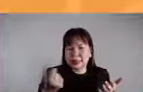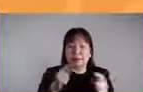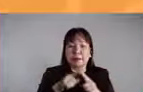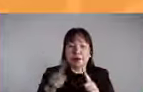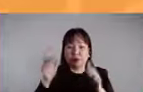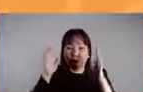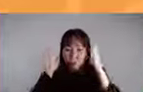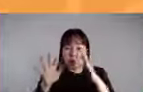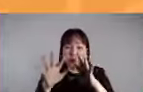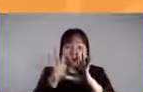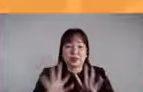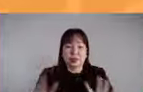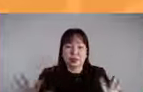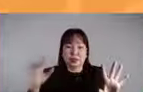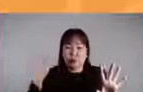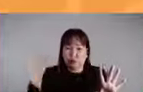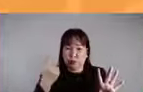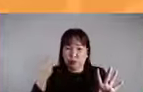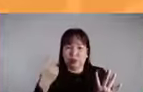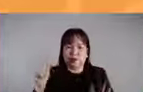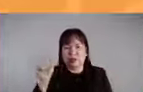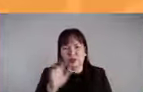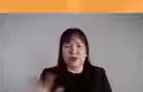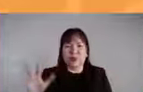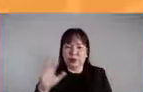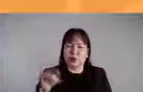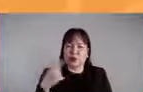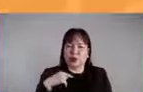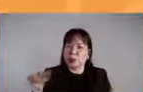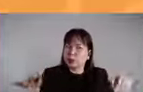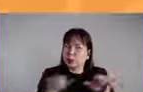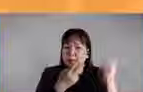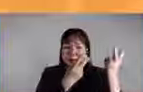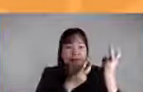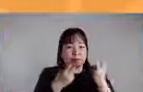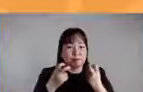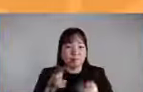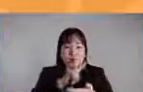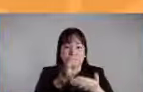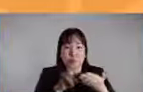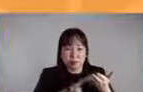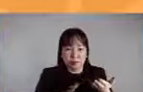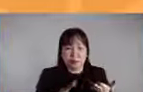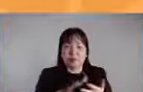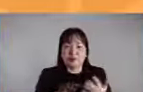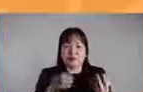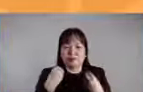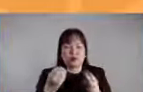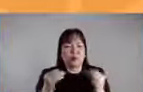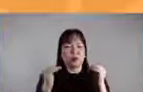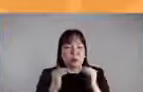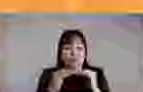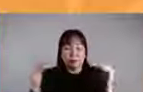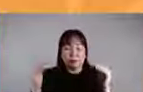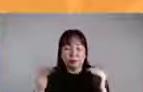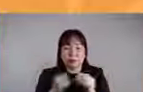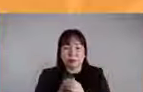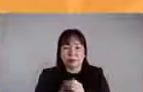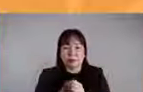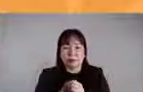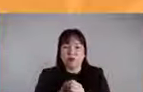region. So, parehas din po siya ng principles and equality din po ang